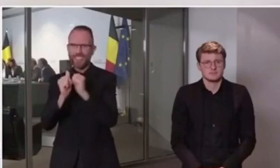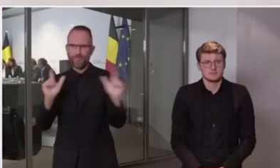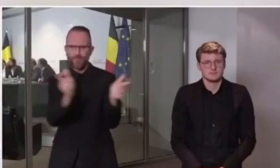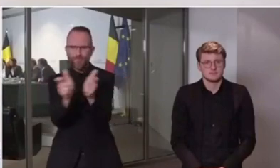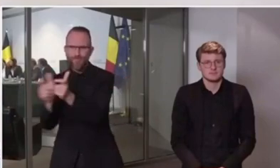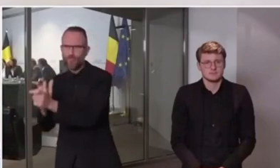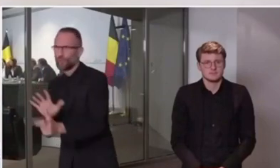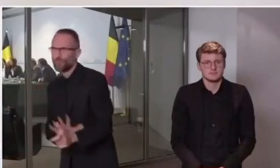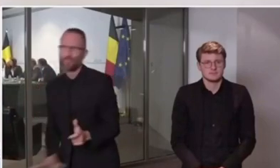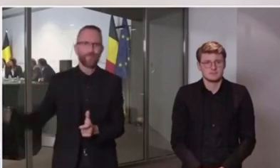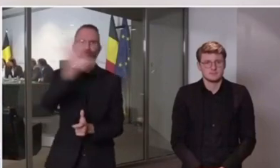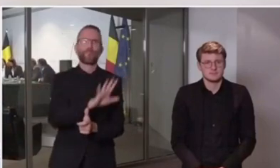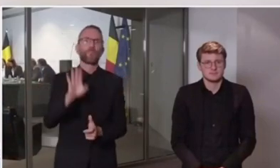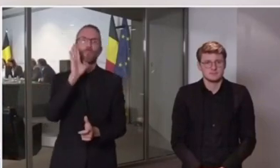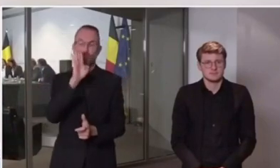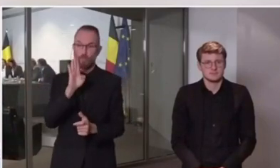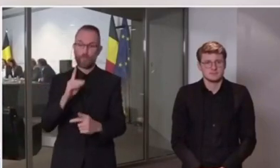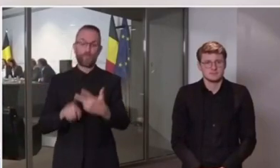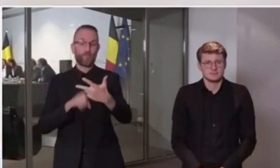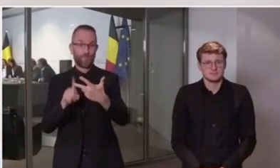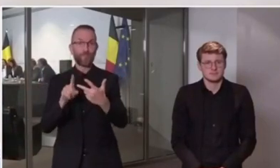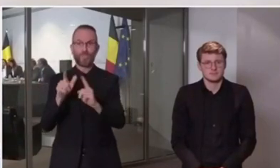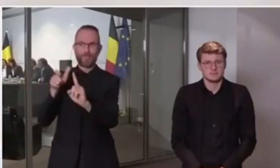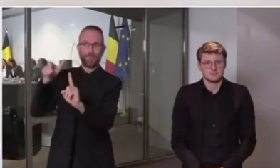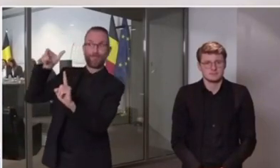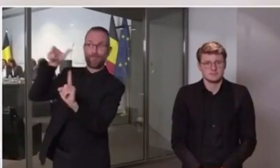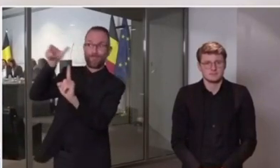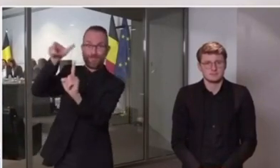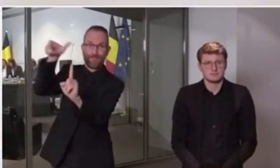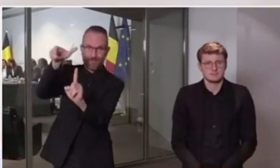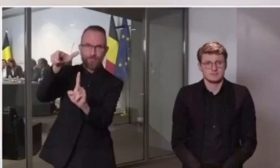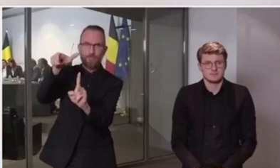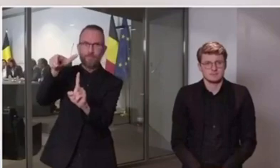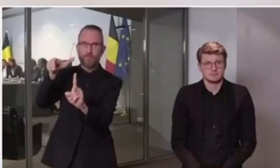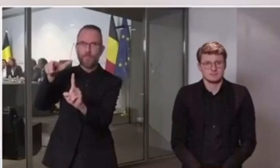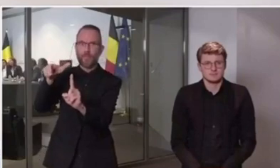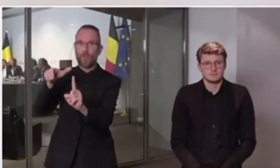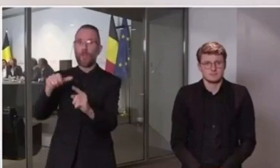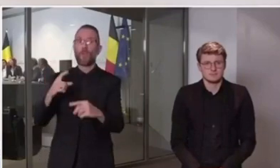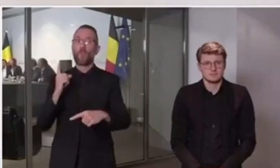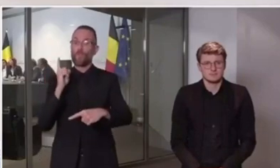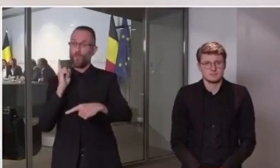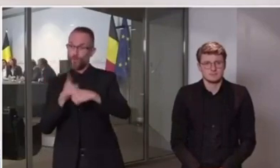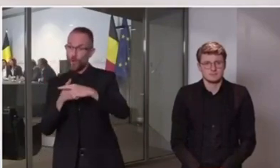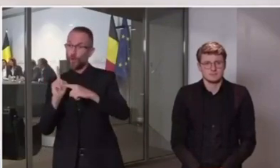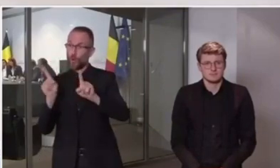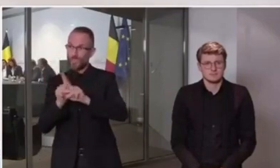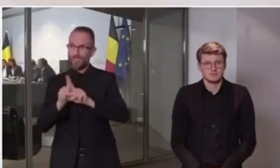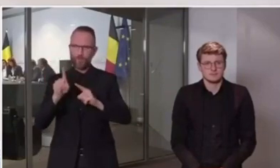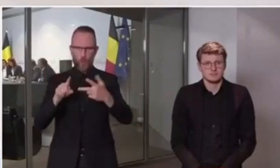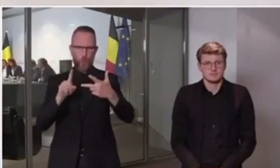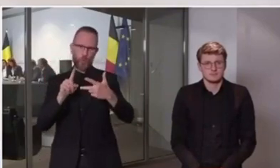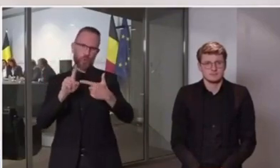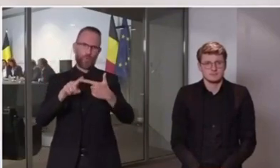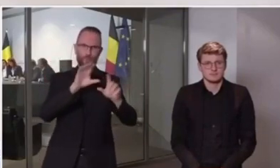entités fédérées de manière importante, ainsi que le développement de nouvelles règles à appliquer dans le monde du travail.